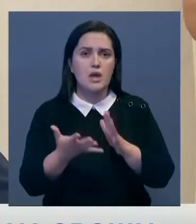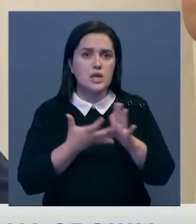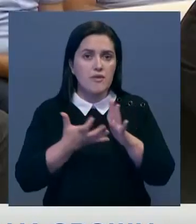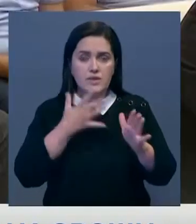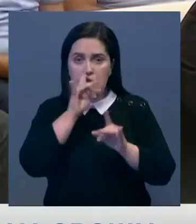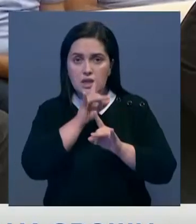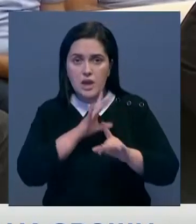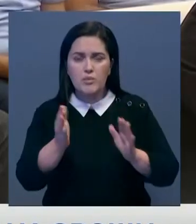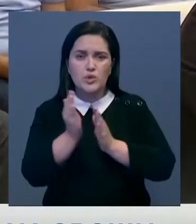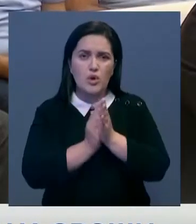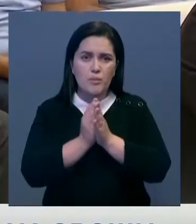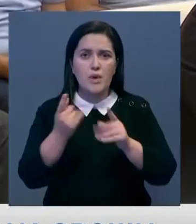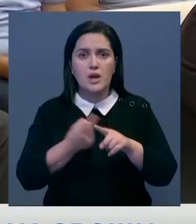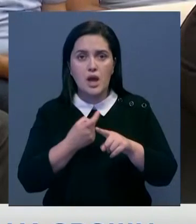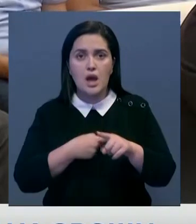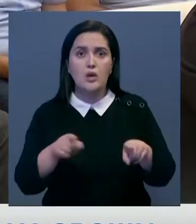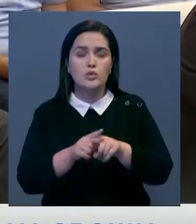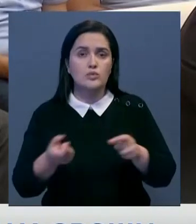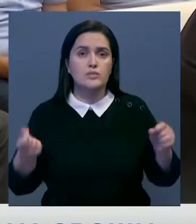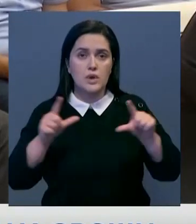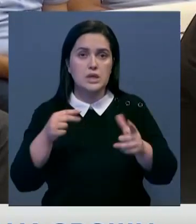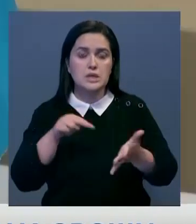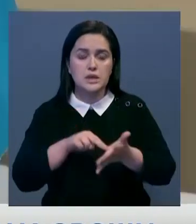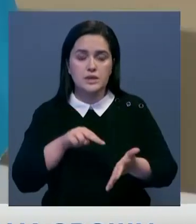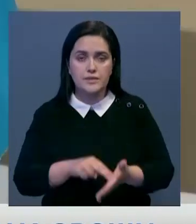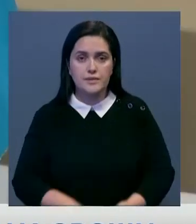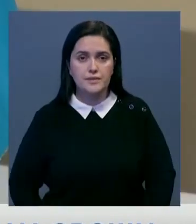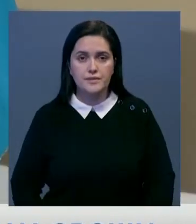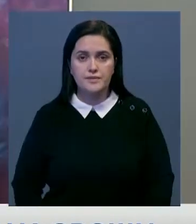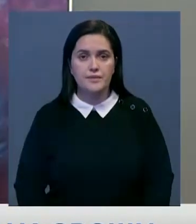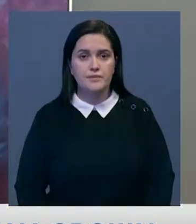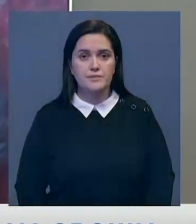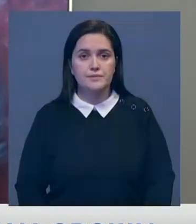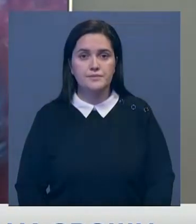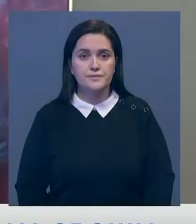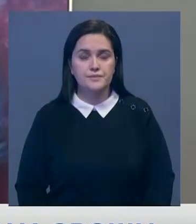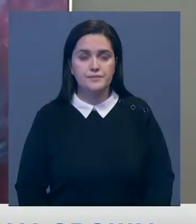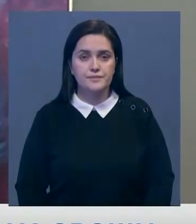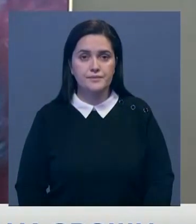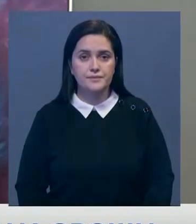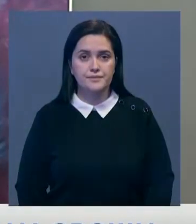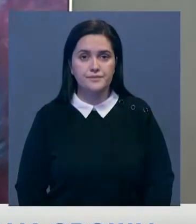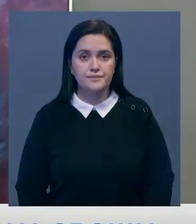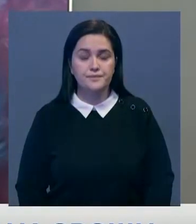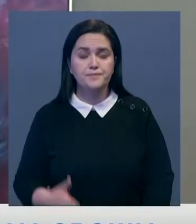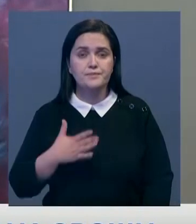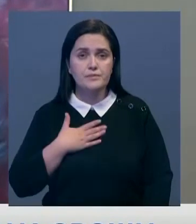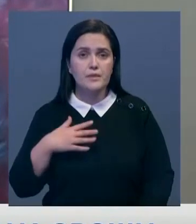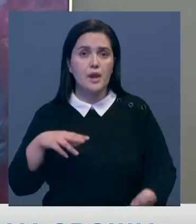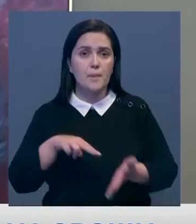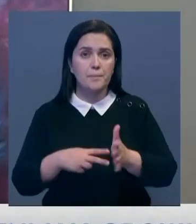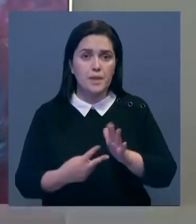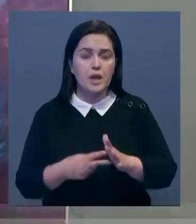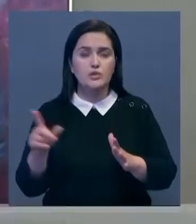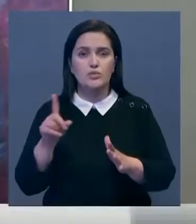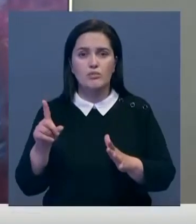дефицита овощей, а также резкого роста цен на них. Моя задача это привезти бизнесменов